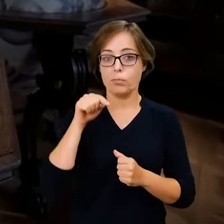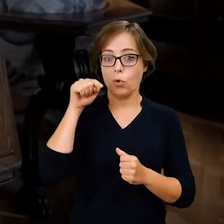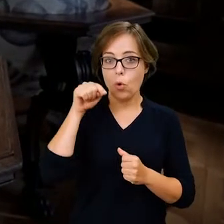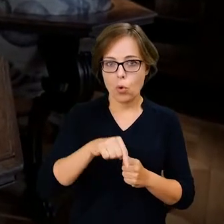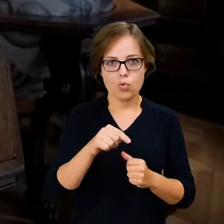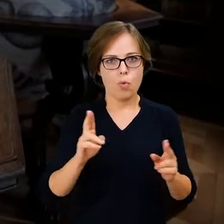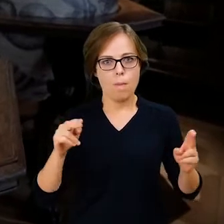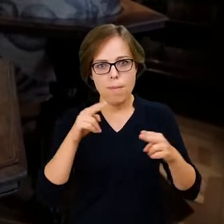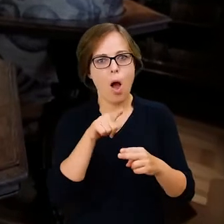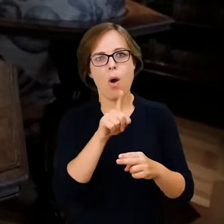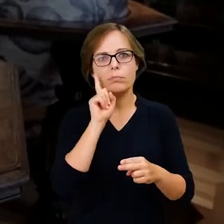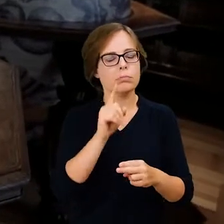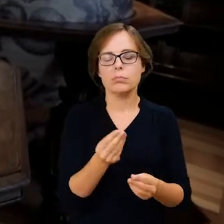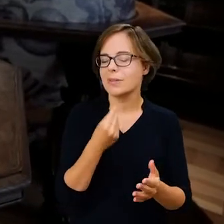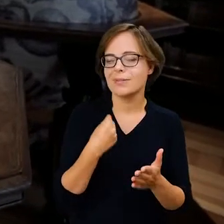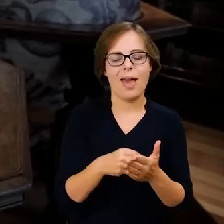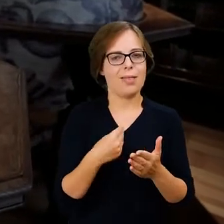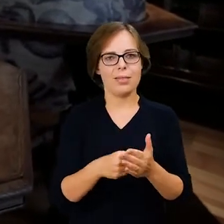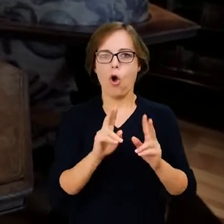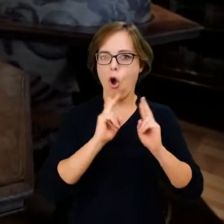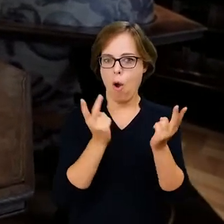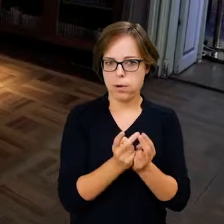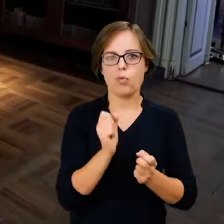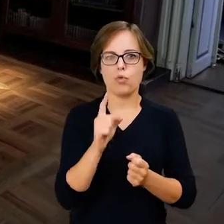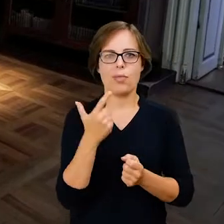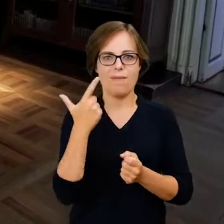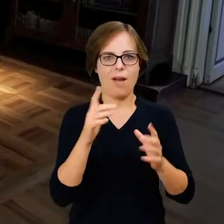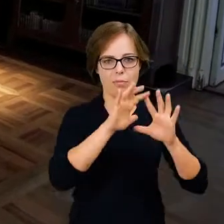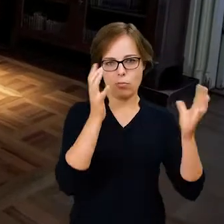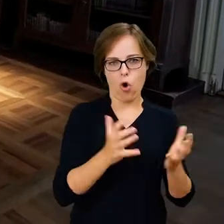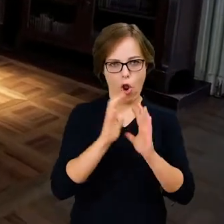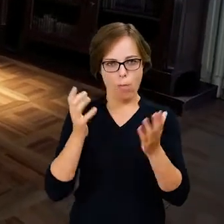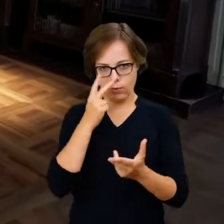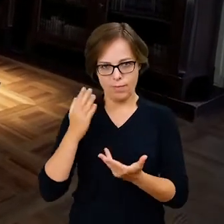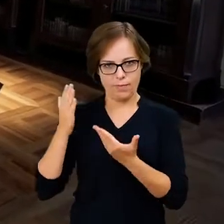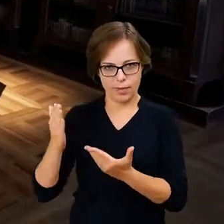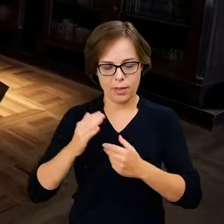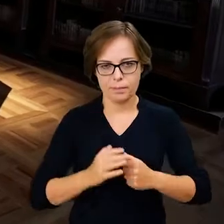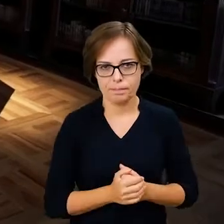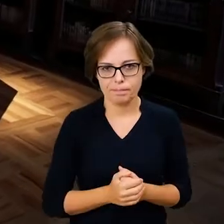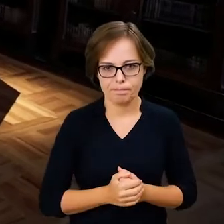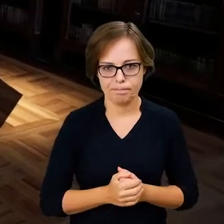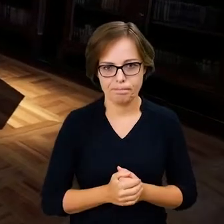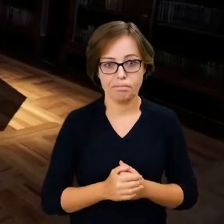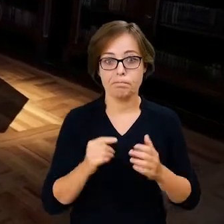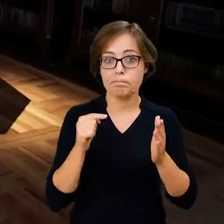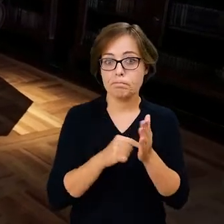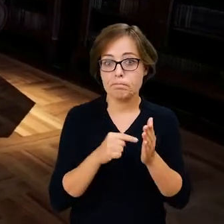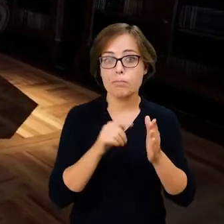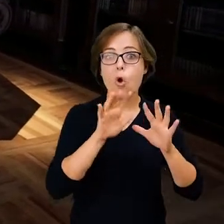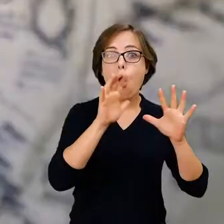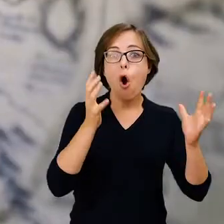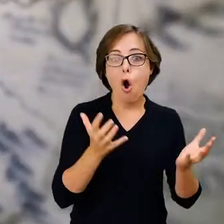najcenniejszych obiektów, które znajdują się w kolekcji nieborowskiej są te dwa przecudne globusy, które tak